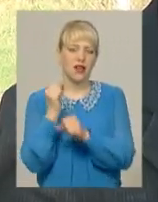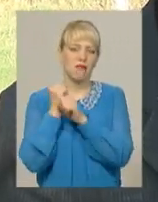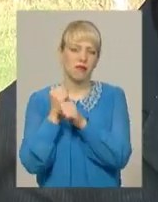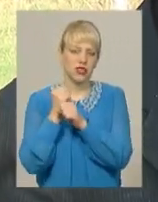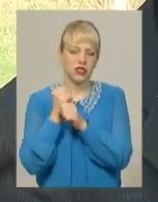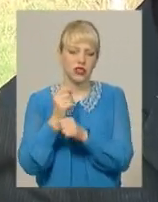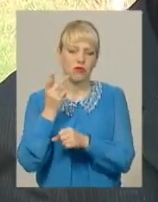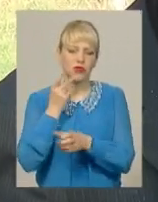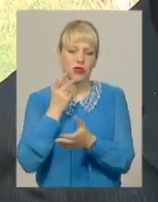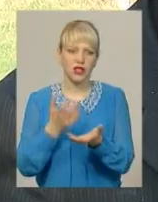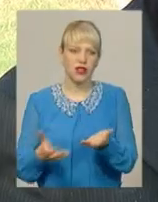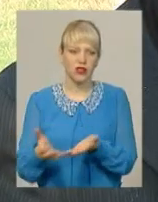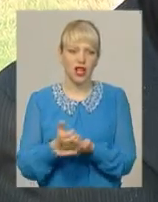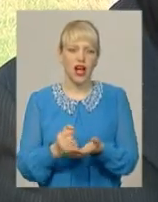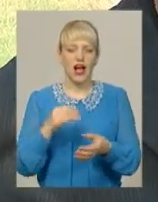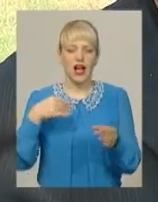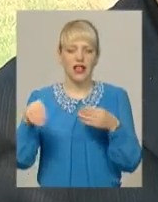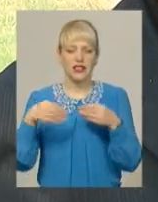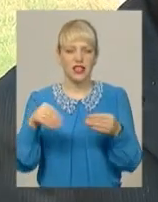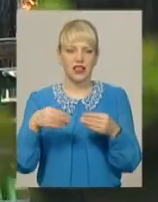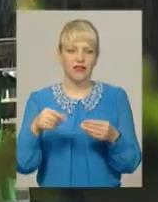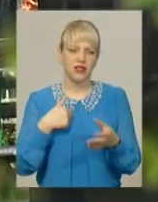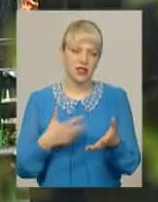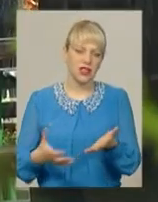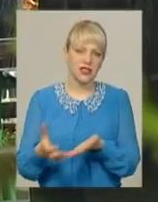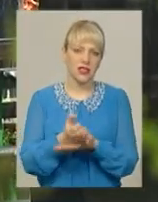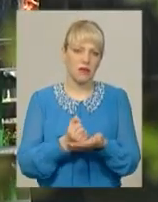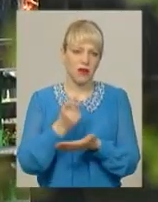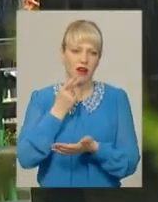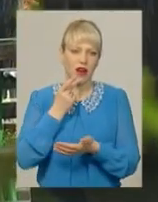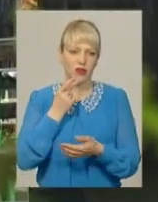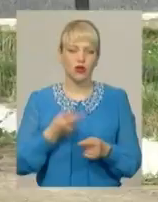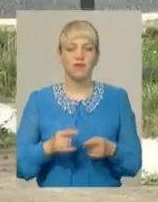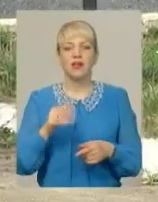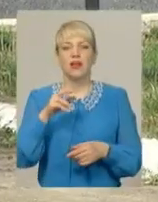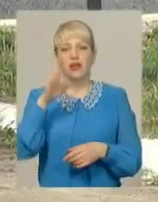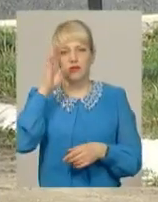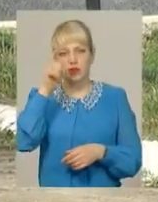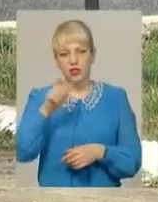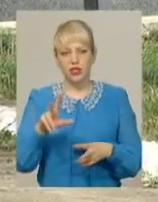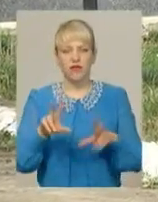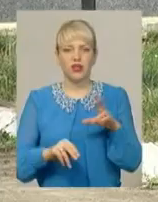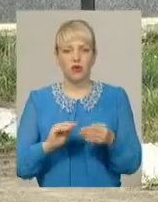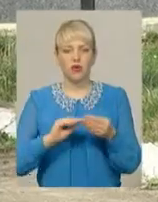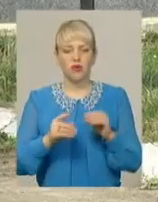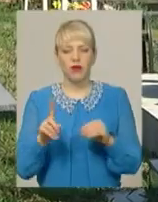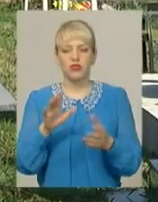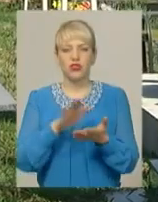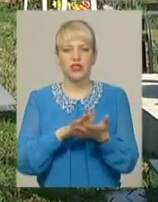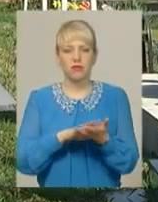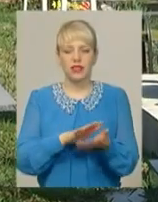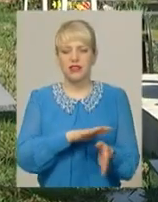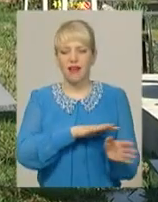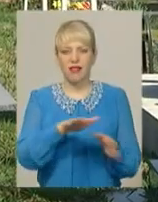а салфанчики вони вітер розвивають і я його збираю. Володимир Пеналюк вважає, проблеми, що сміття летить на кладовище, можна розв